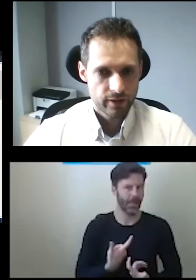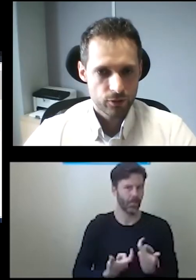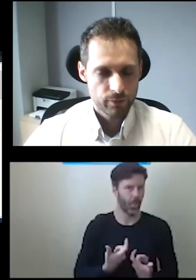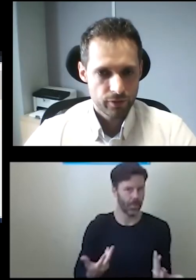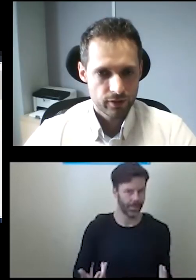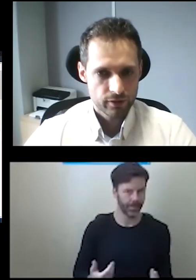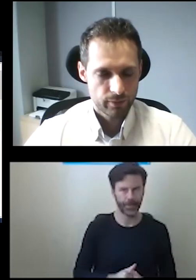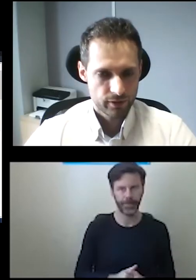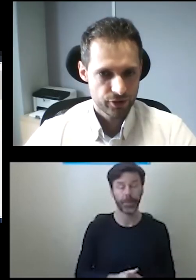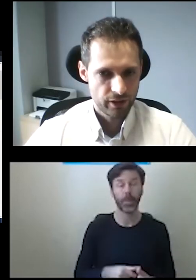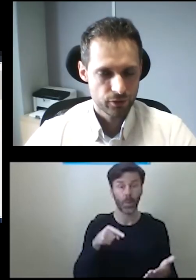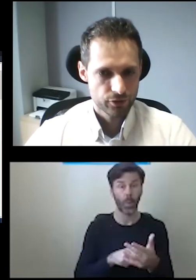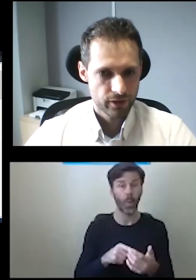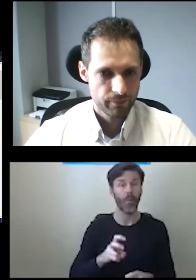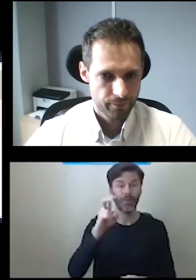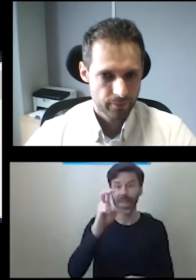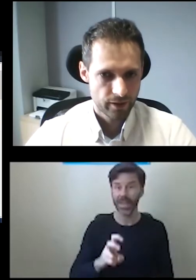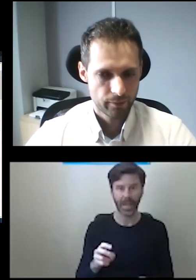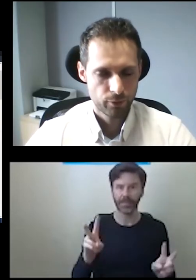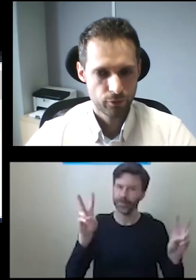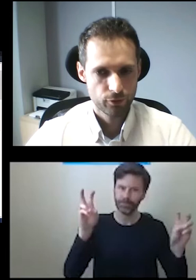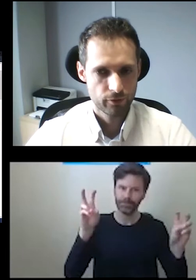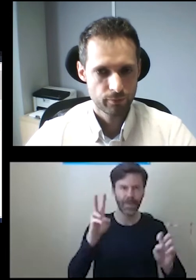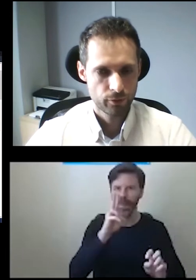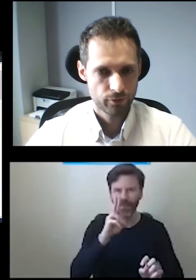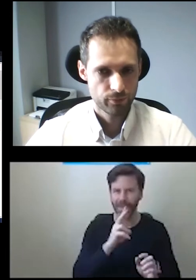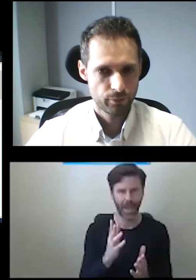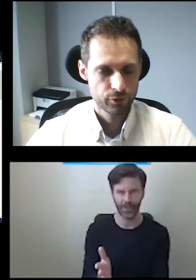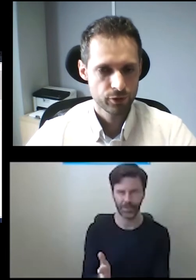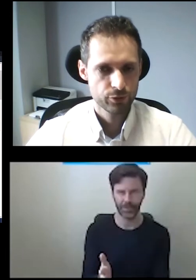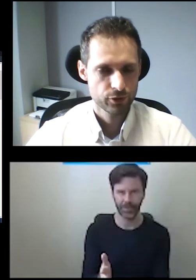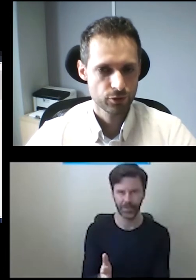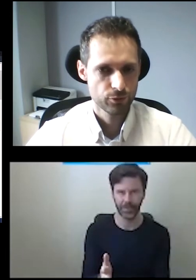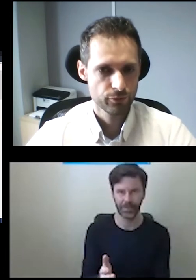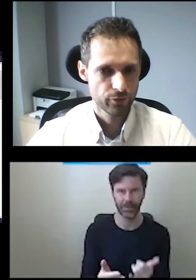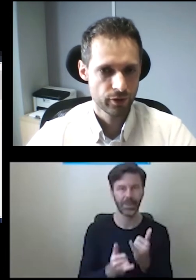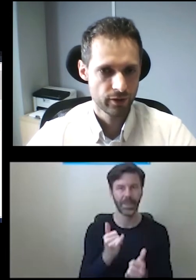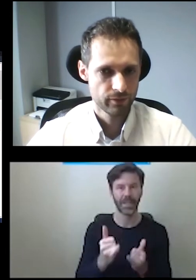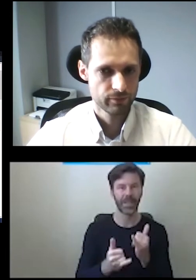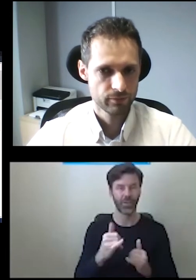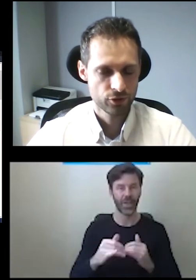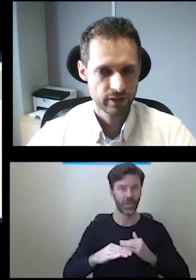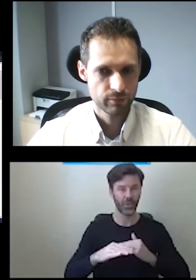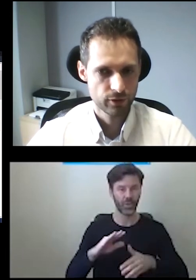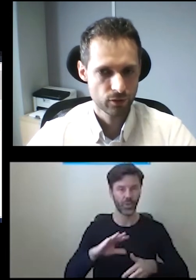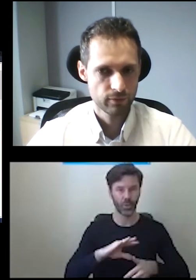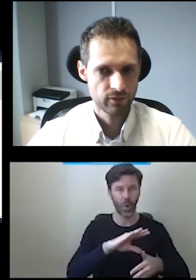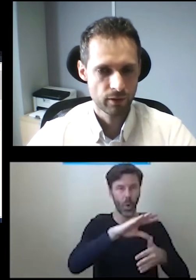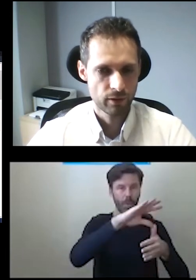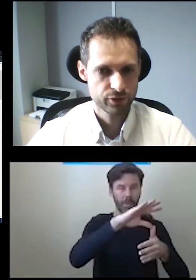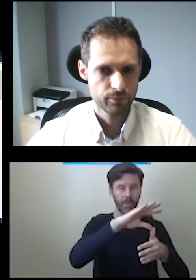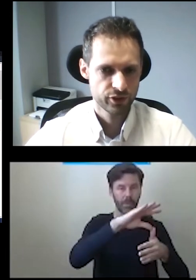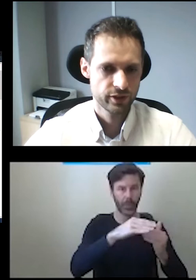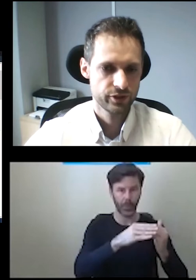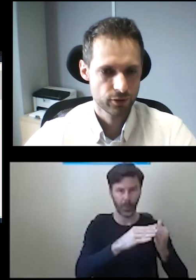Tego typu windy są praktycznie niewidoczne. Po wysunięciu się schodów dostajemy tylko dwa